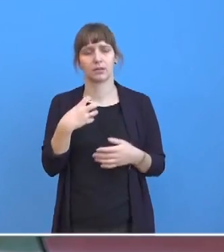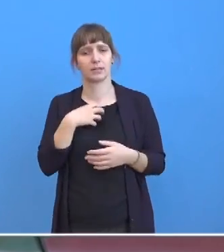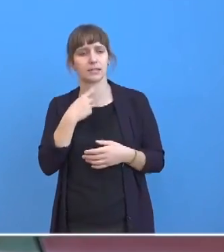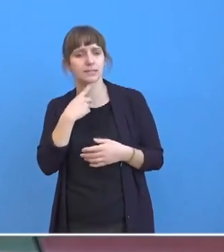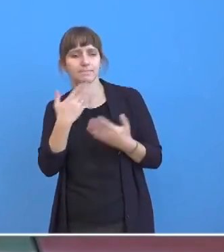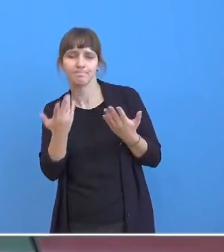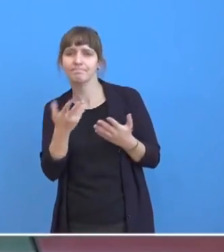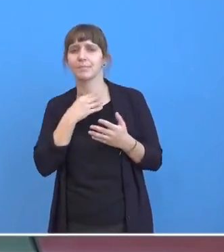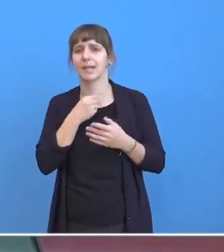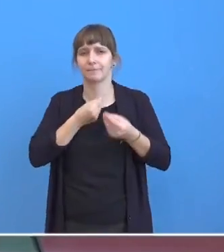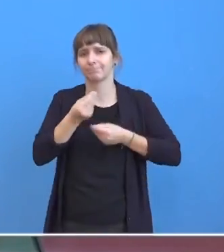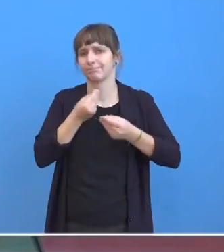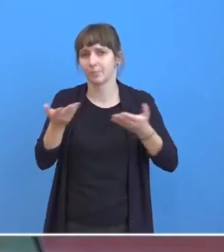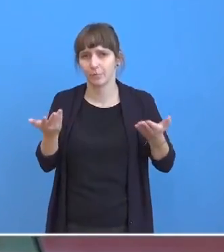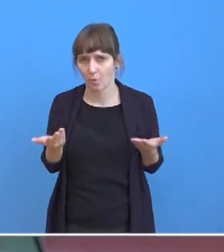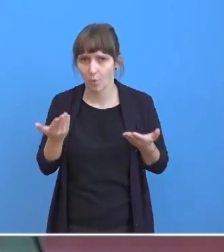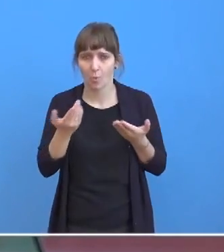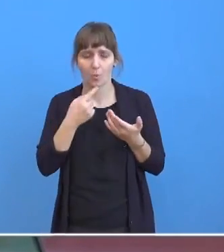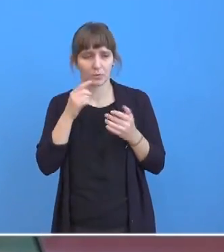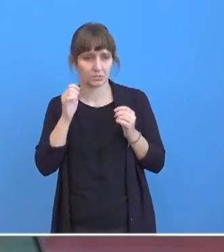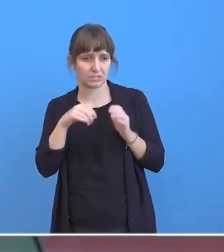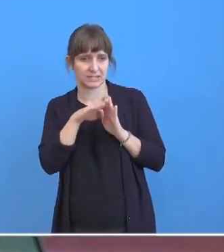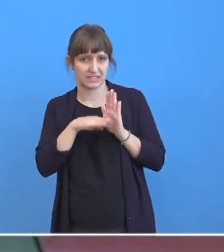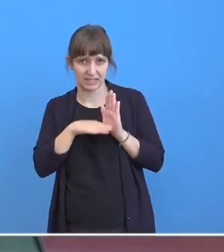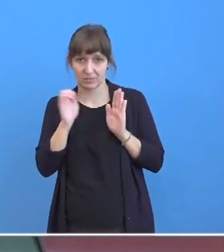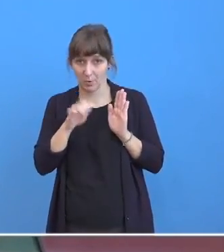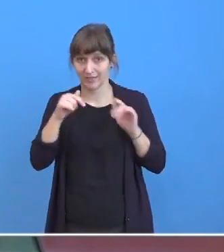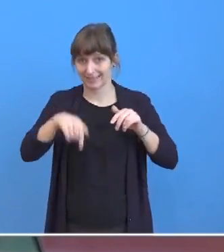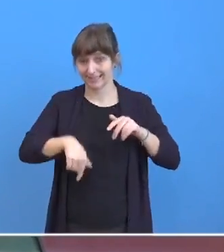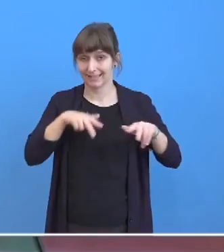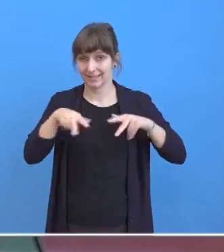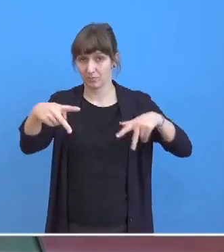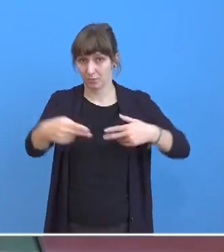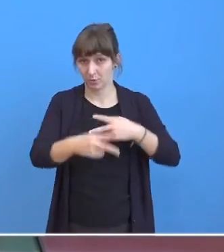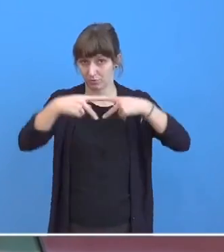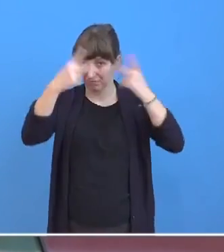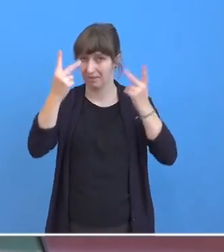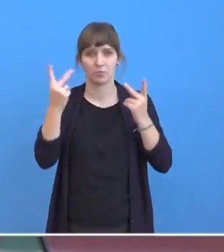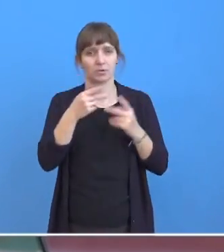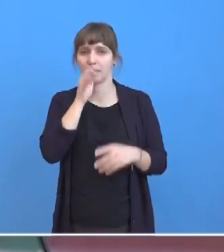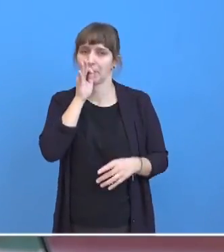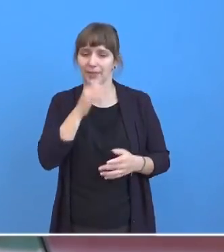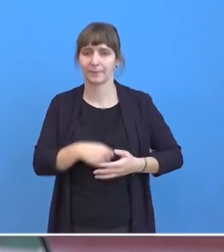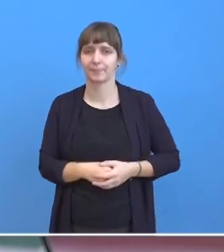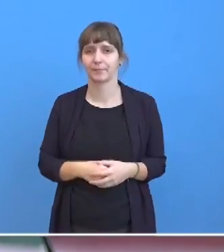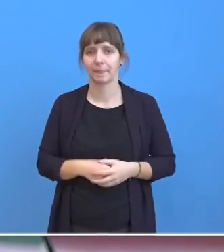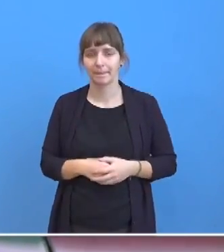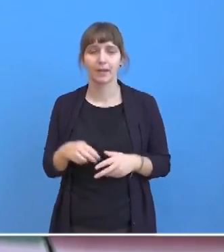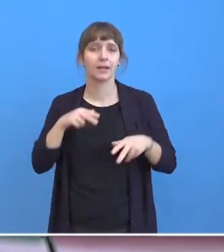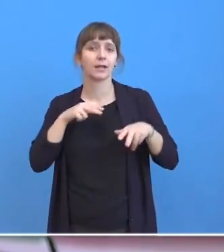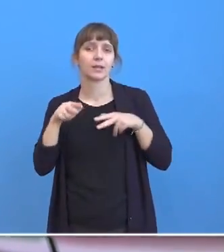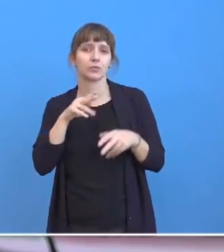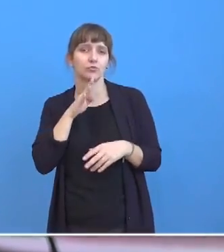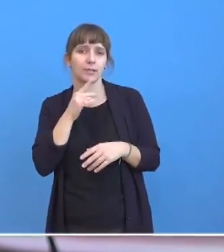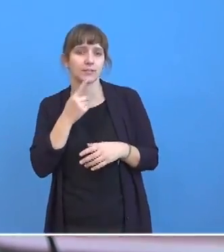Gesprächsbedarf? Und gibt sie dem Gesetz überhaupt noch eine Chance für diese Legislatur? Das ist meine Frage erstmal an Sie. Also ich habe, auch